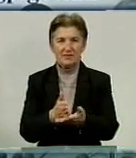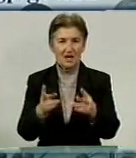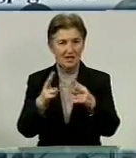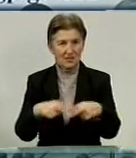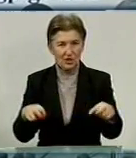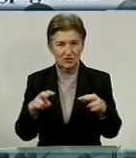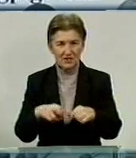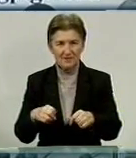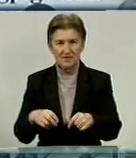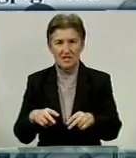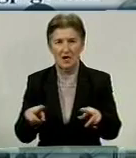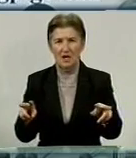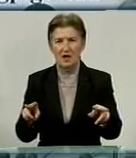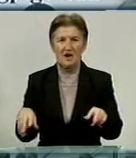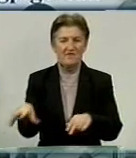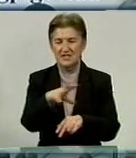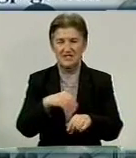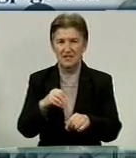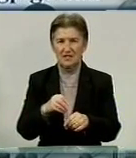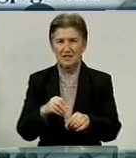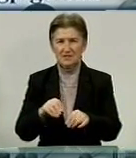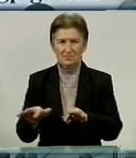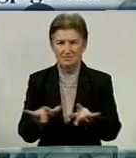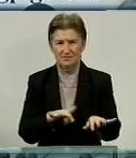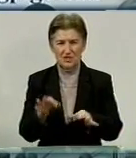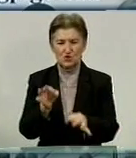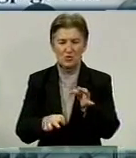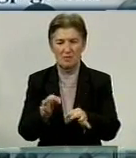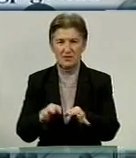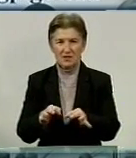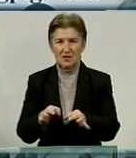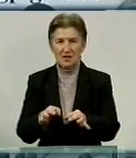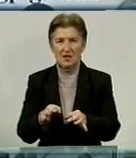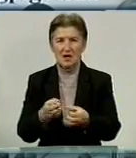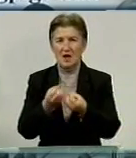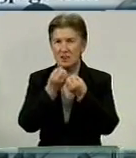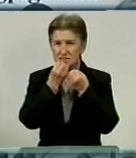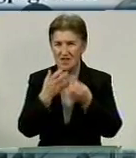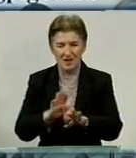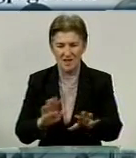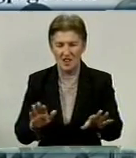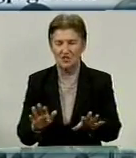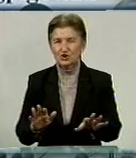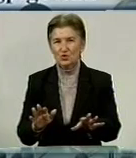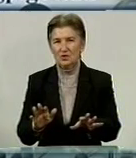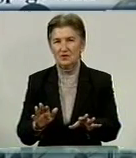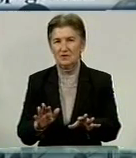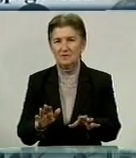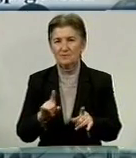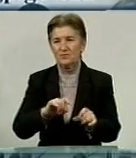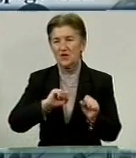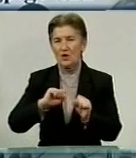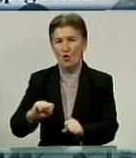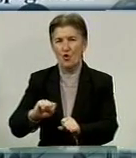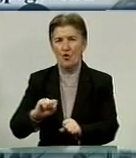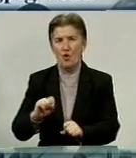дії всіх посадових осіб за фактами організації, неналежної організації, взагалі організації охорони громадського